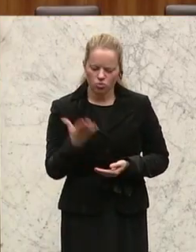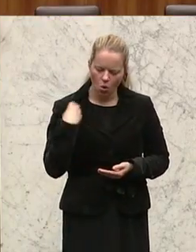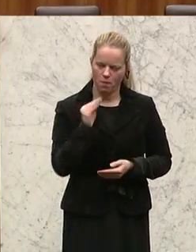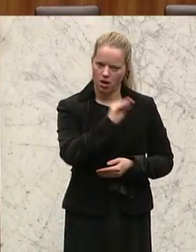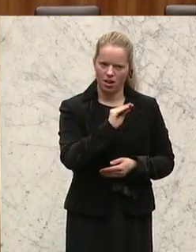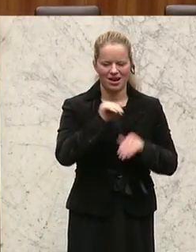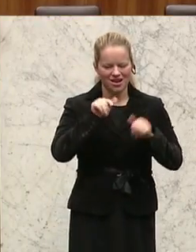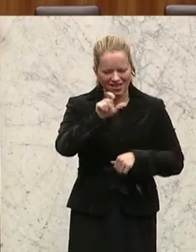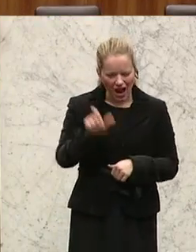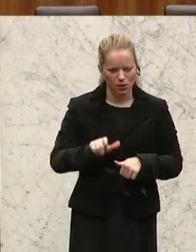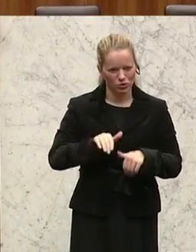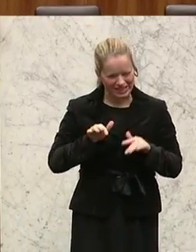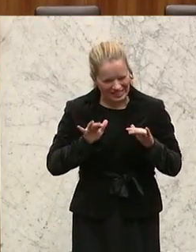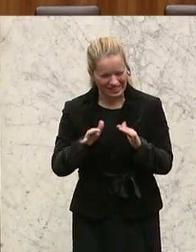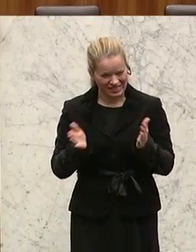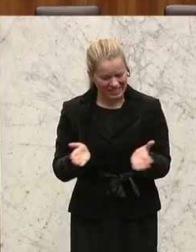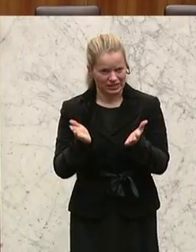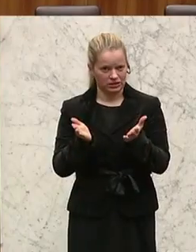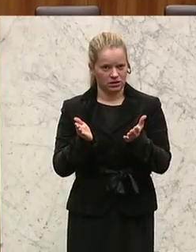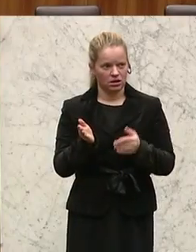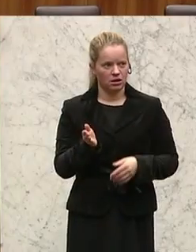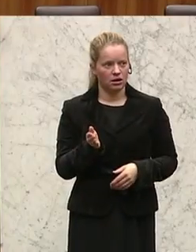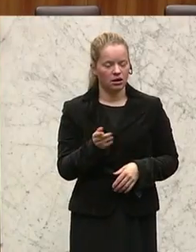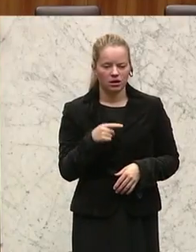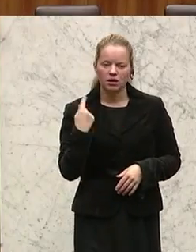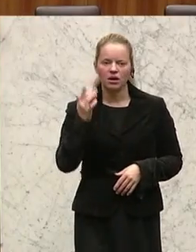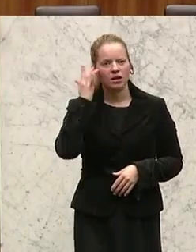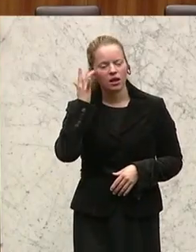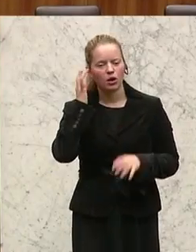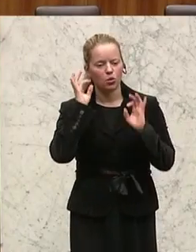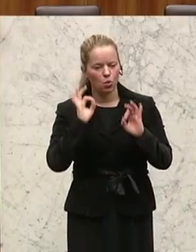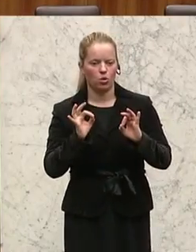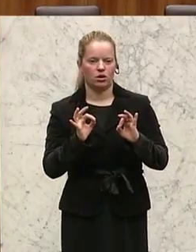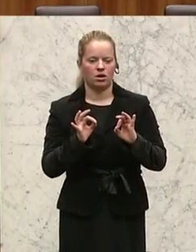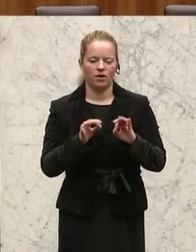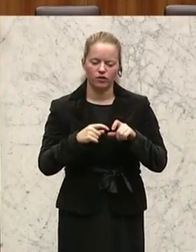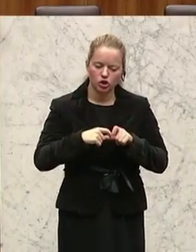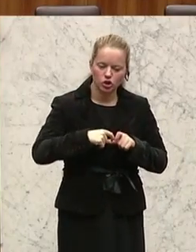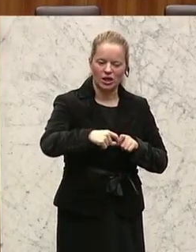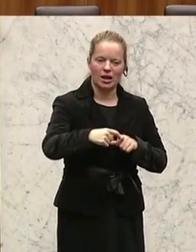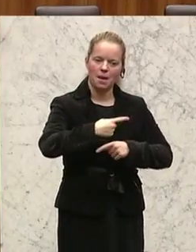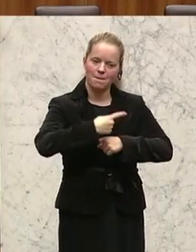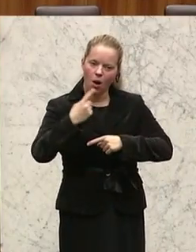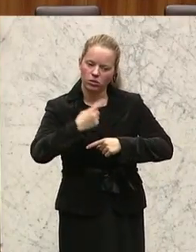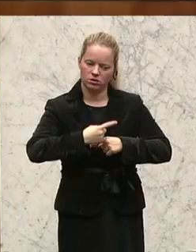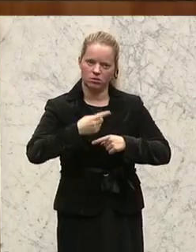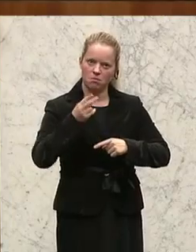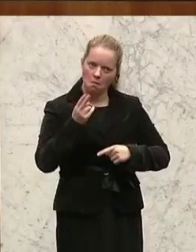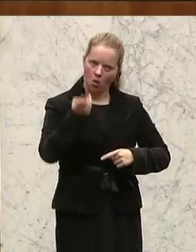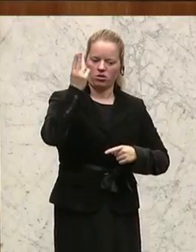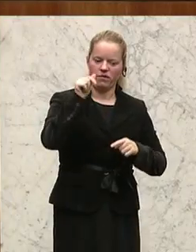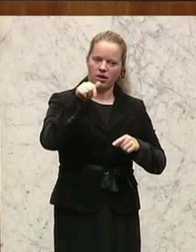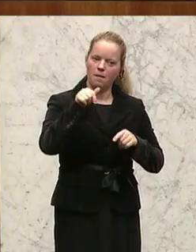Italien einwirken, alles zu tun, dass wir auch mit einer intelligenten und guten Schienenmautpolitik Verkehre von der